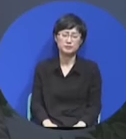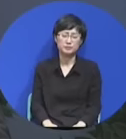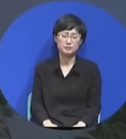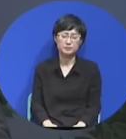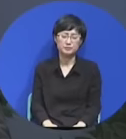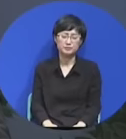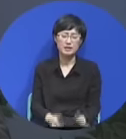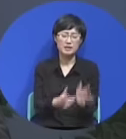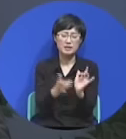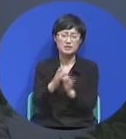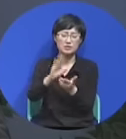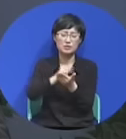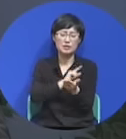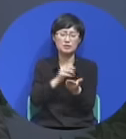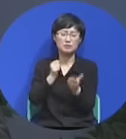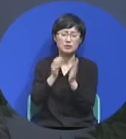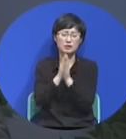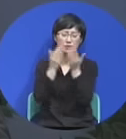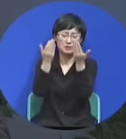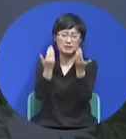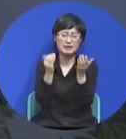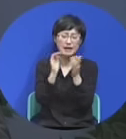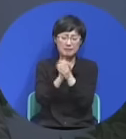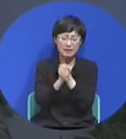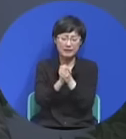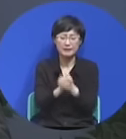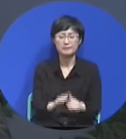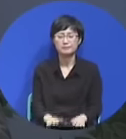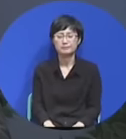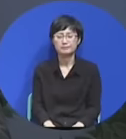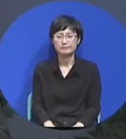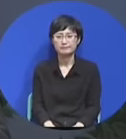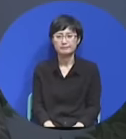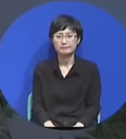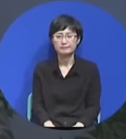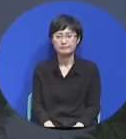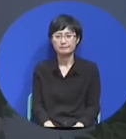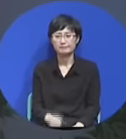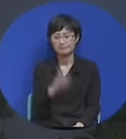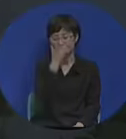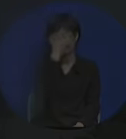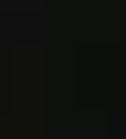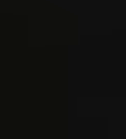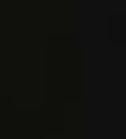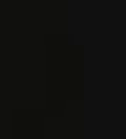예수 그리스도 이름으로 기도하옵나이다 아멘 아멘 아멘 아멘 아멘 아멘